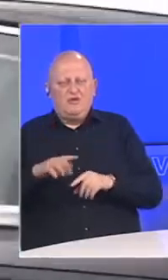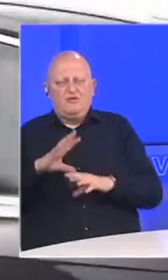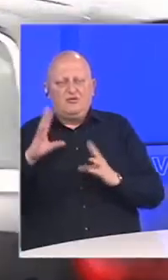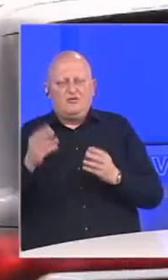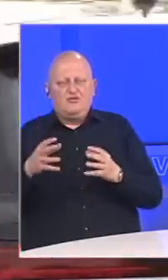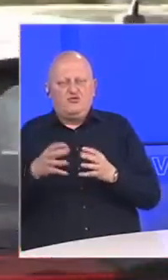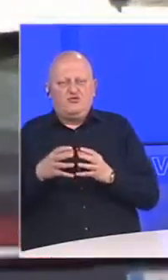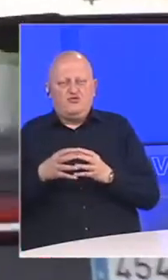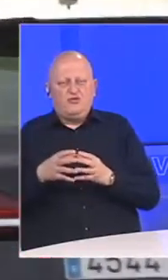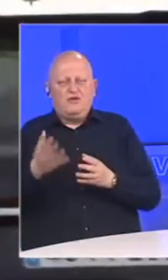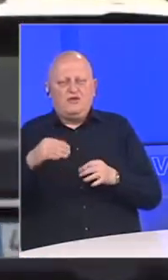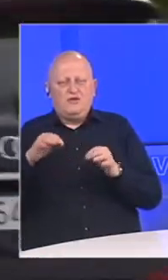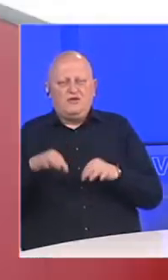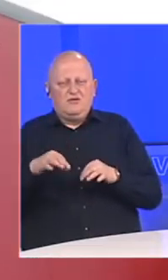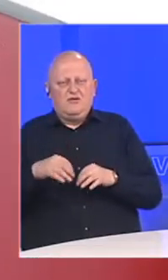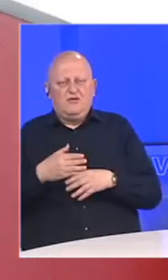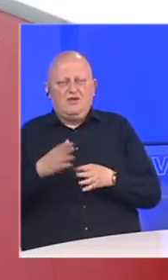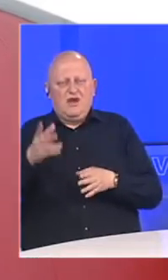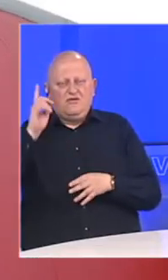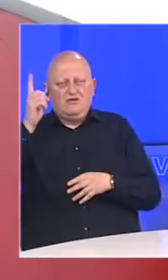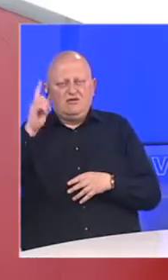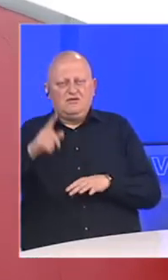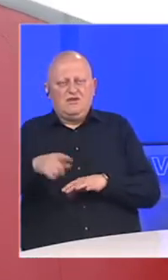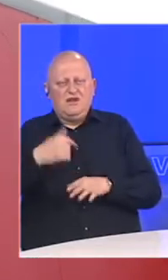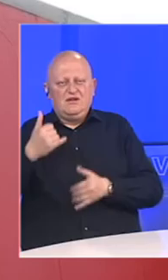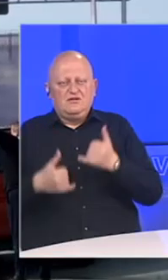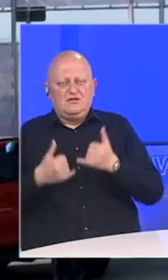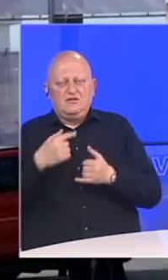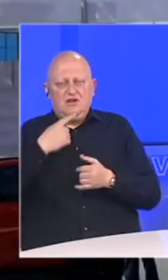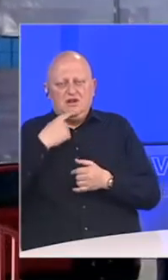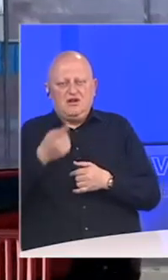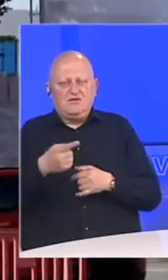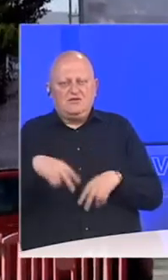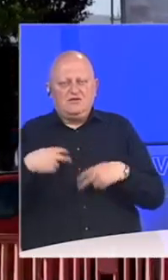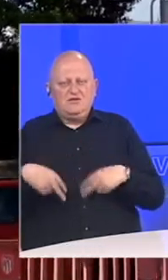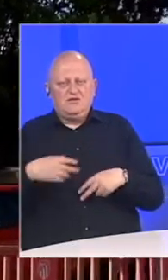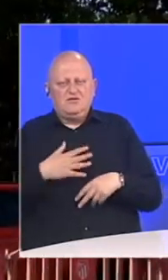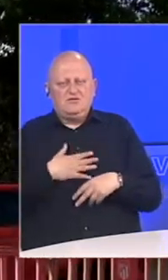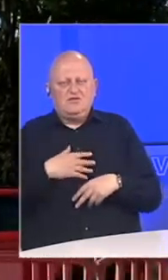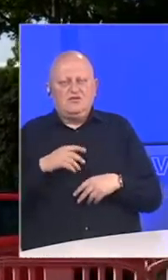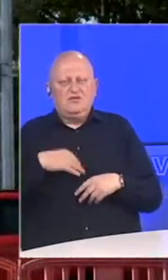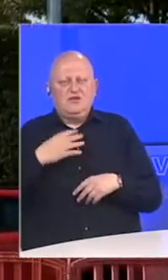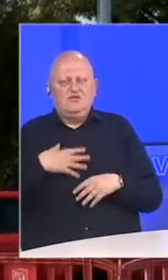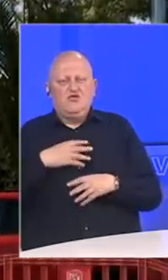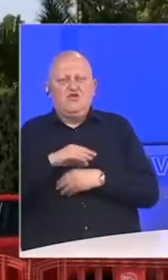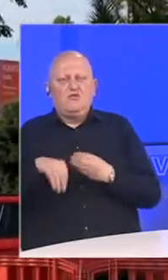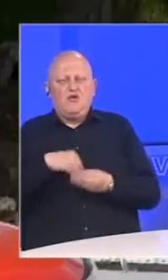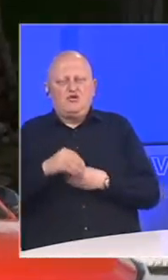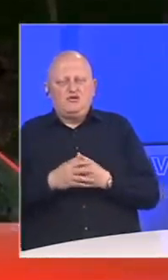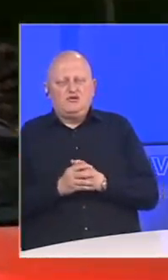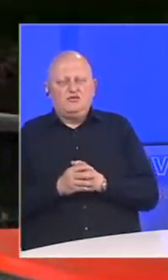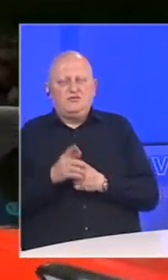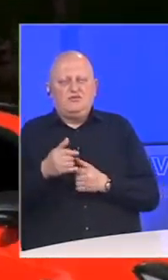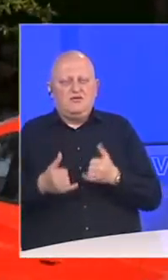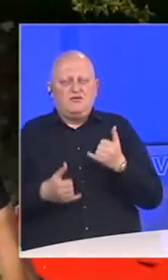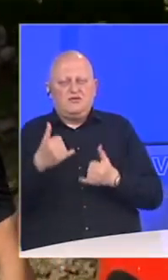ali onda i u grupama, iako su igrači Eibara javno kritikovali nastavak prvenstva, rekavši da ih je strah za svoje i zdravlje svojih porodica. La